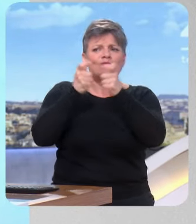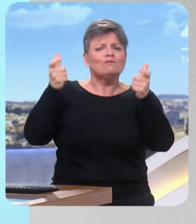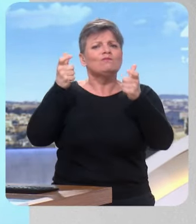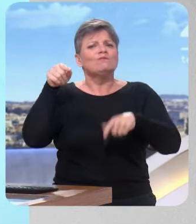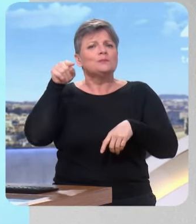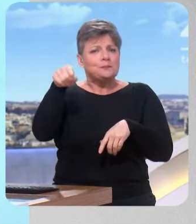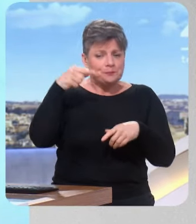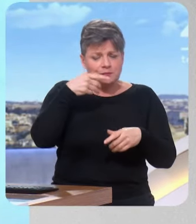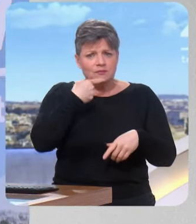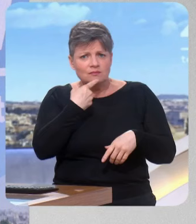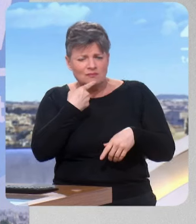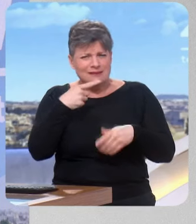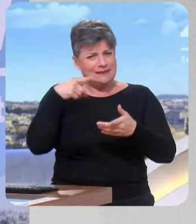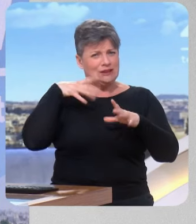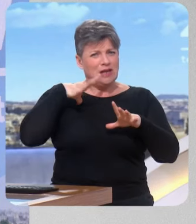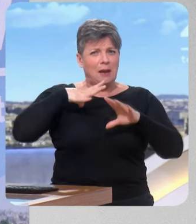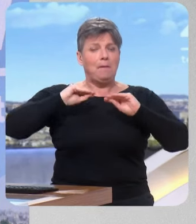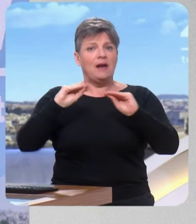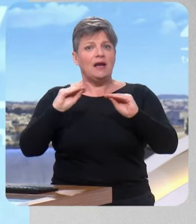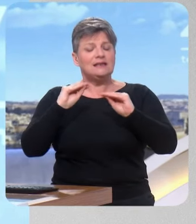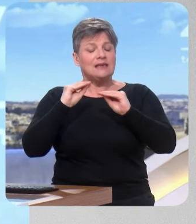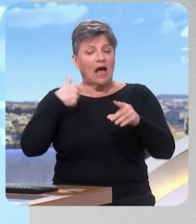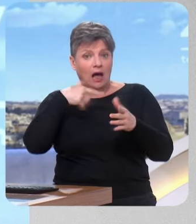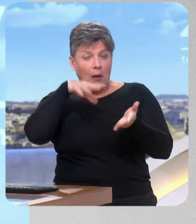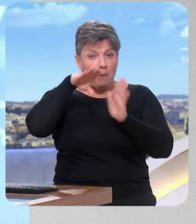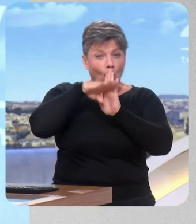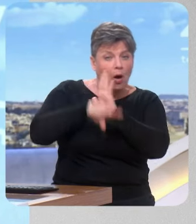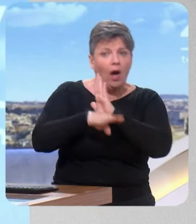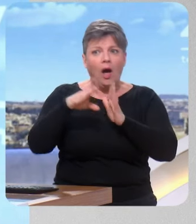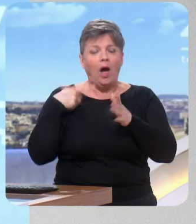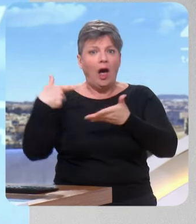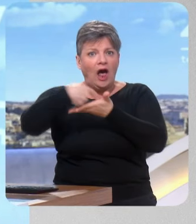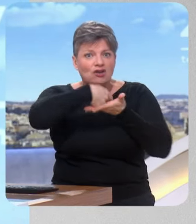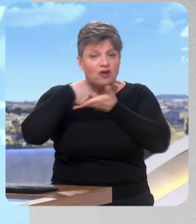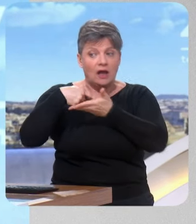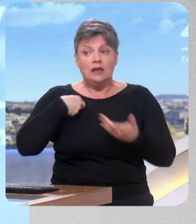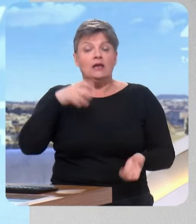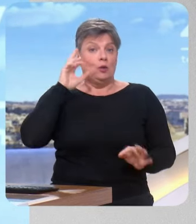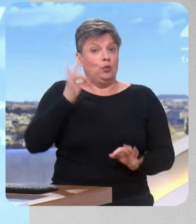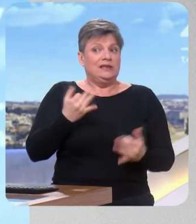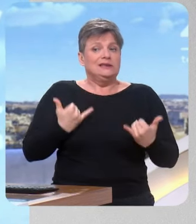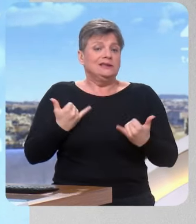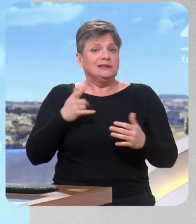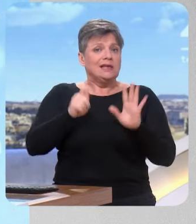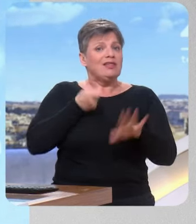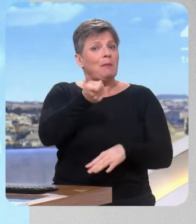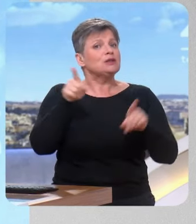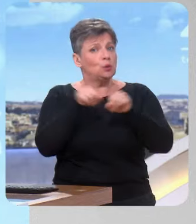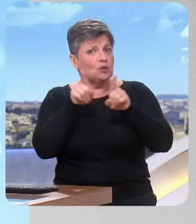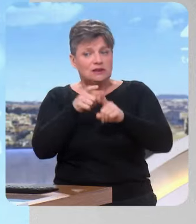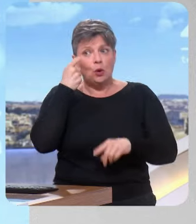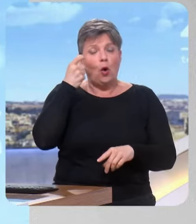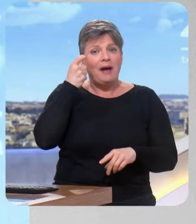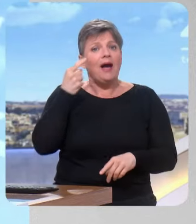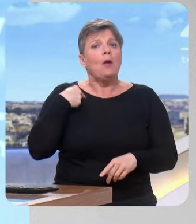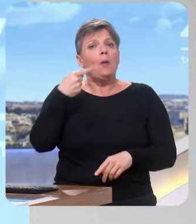Est-ce que vous faites le même constat chez Intermarché ? Alors, le marché, effectivement, est sur cette tendance. On observe une baisse en volume de moins 0,5%.